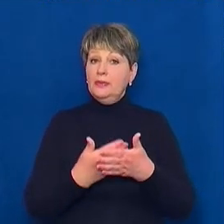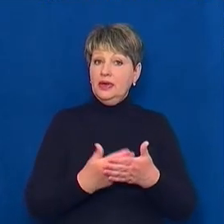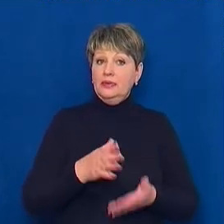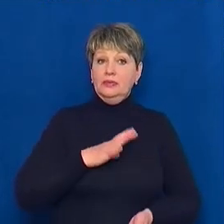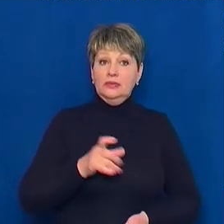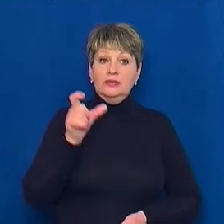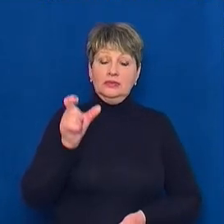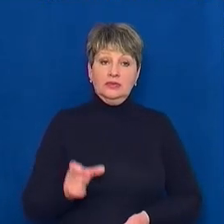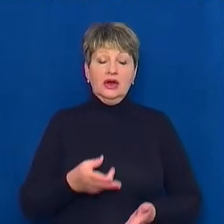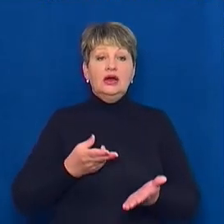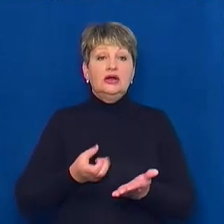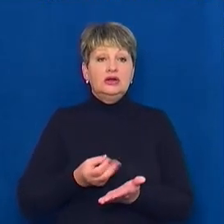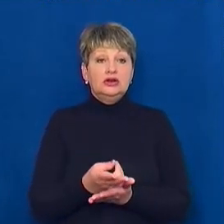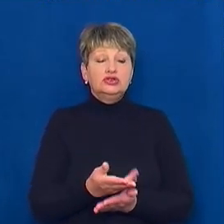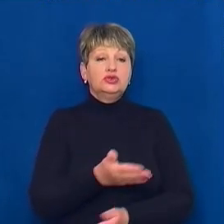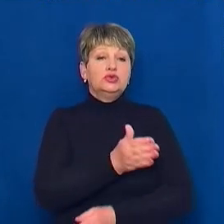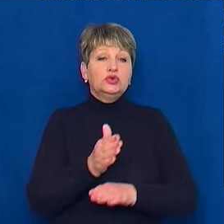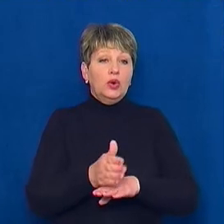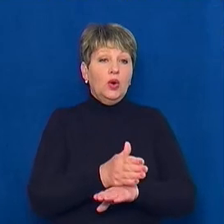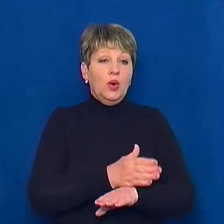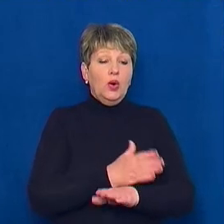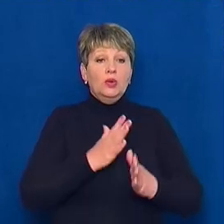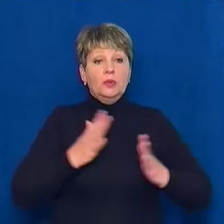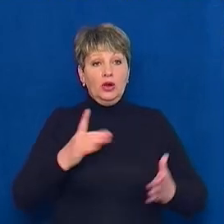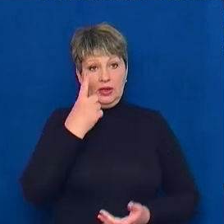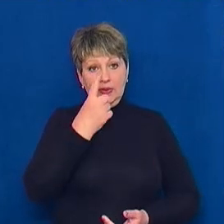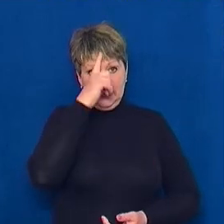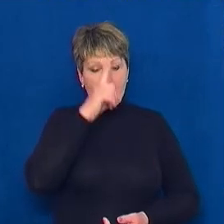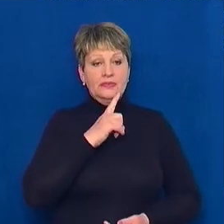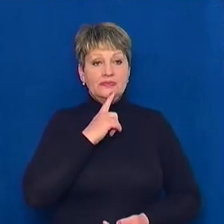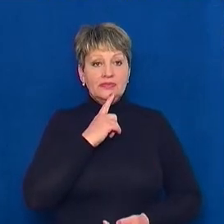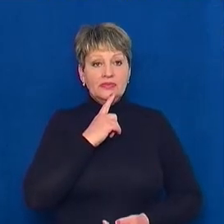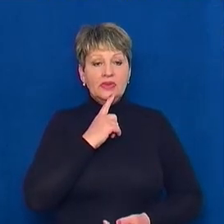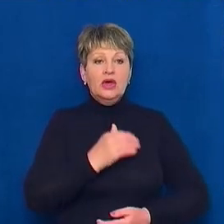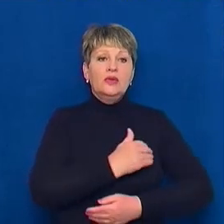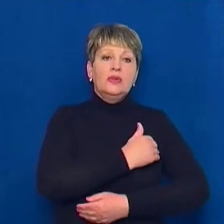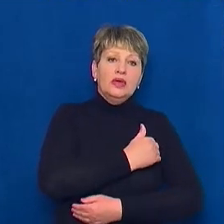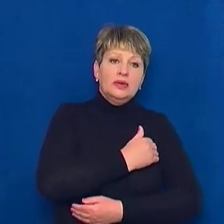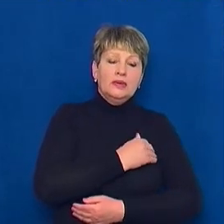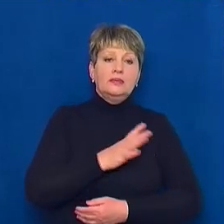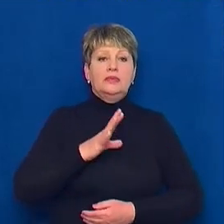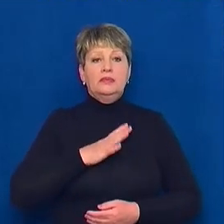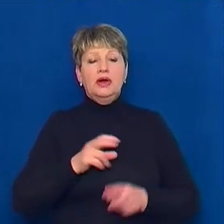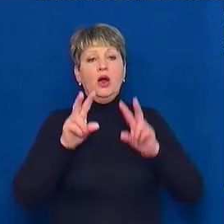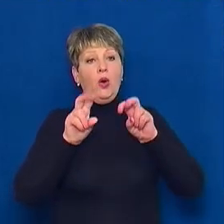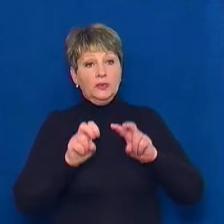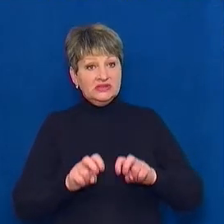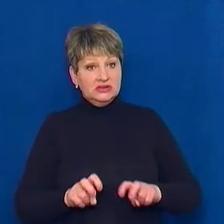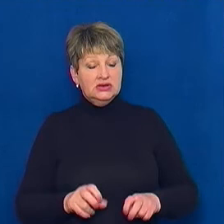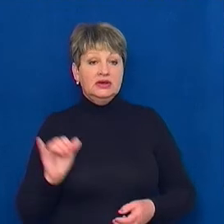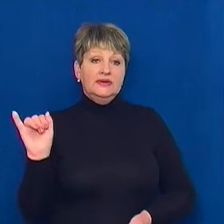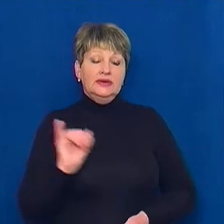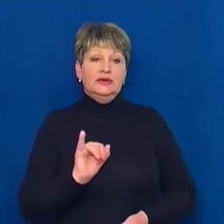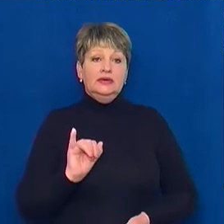він лежав досить довго, вже більше місяця. Періодична температура, ми його вже обстежували. І